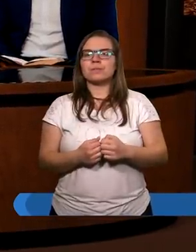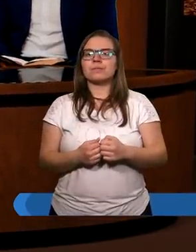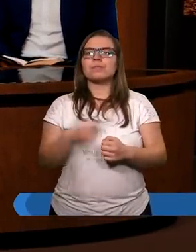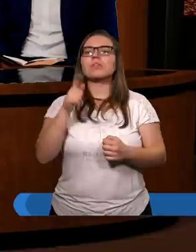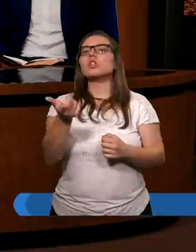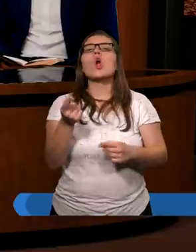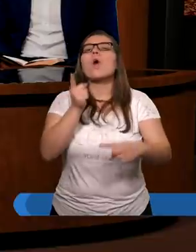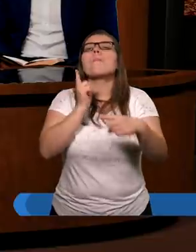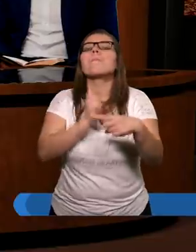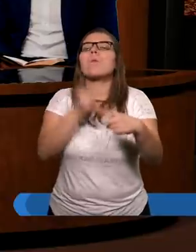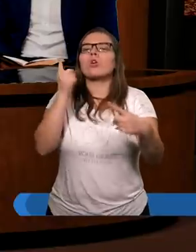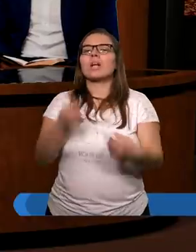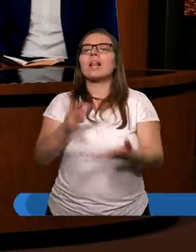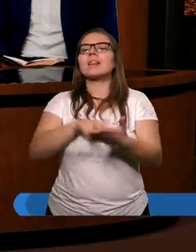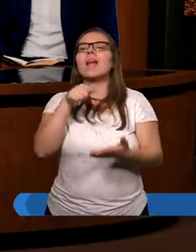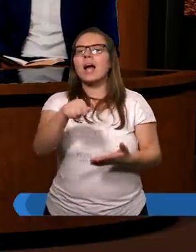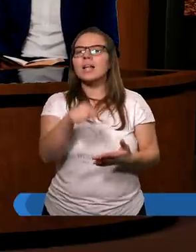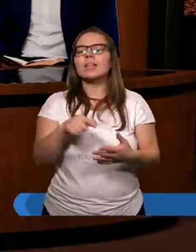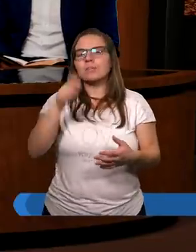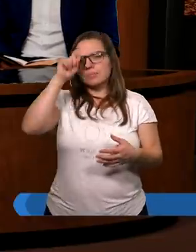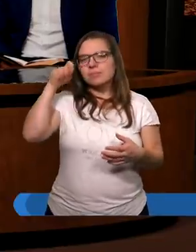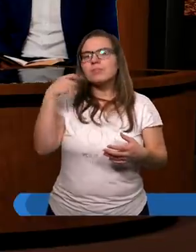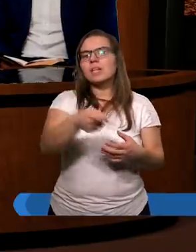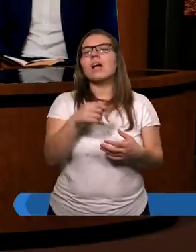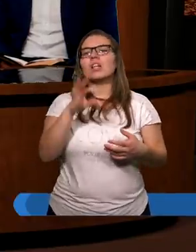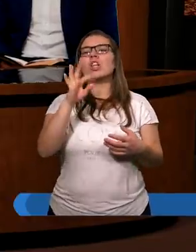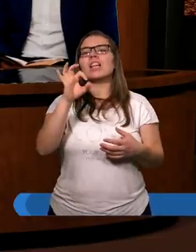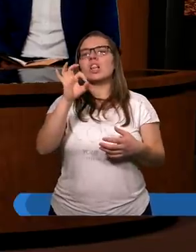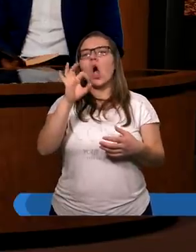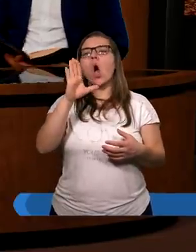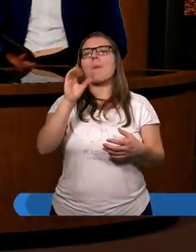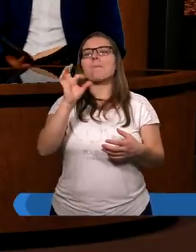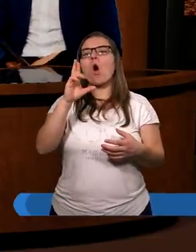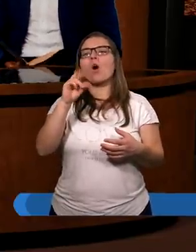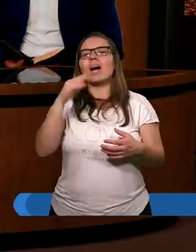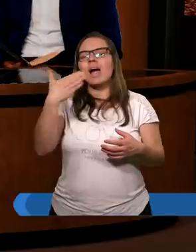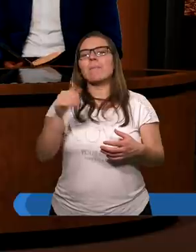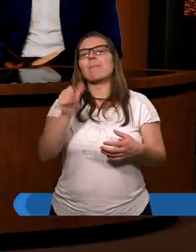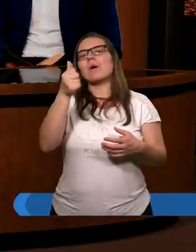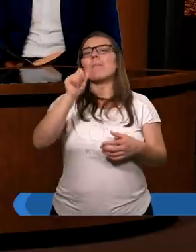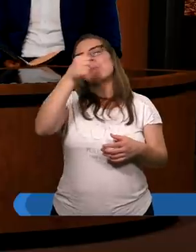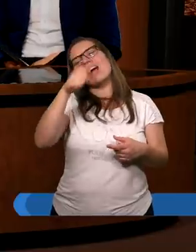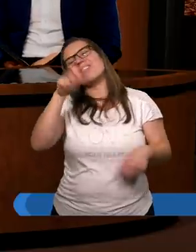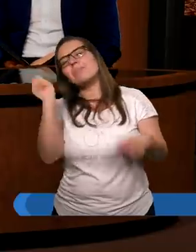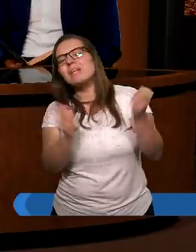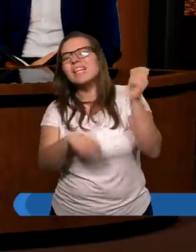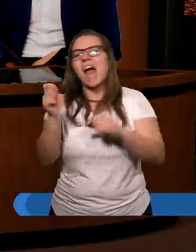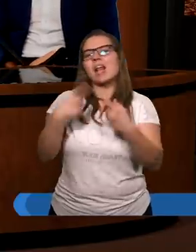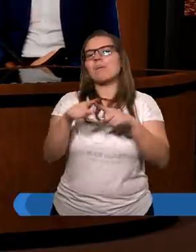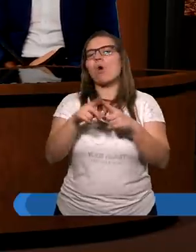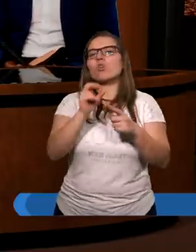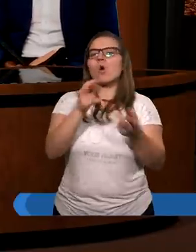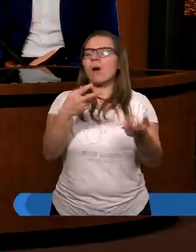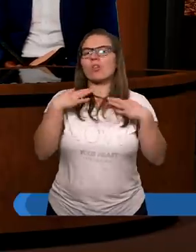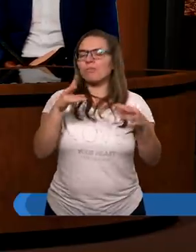co postanowiono na tym, nazywano to Soborem I, czy nazwijmy to I zjazdem Kościoła,